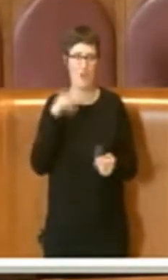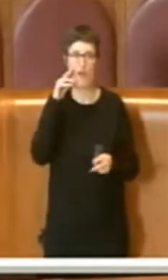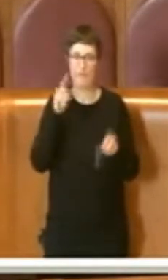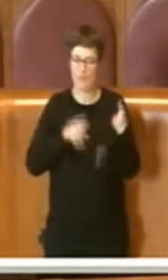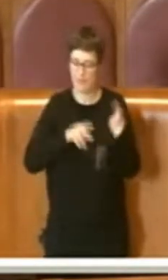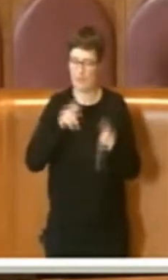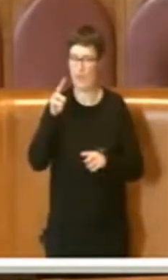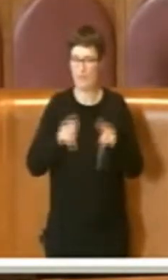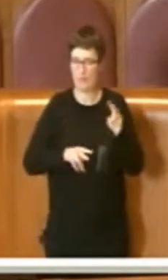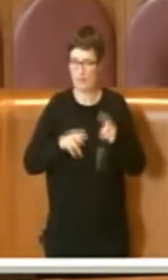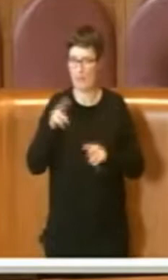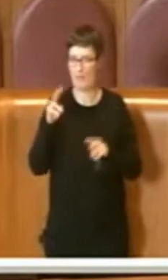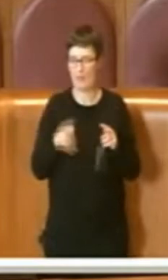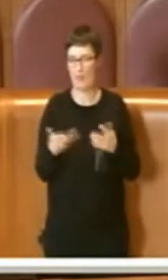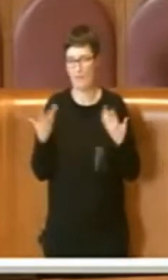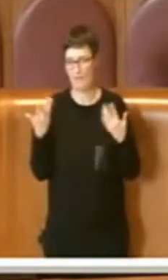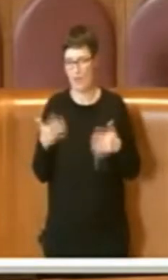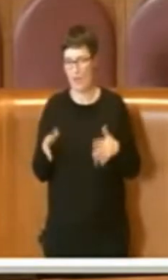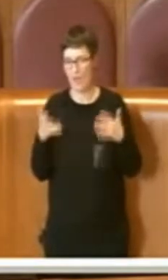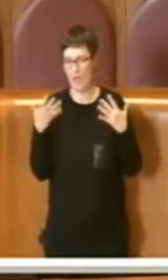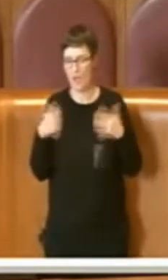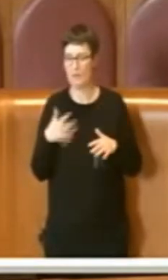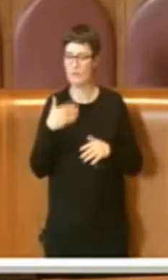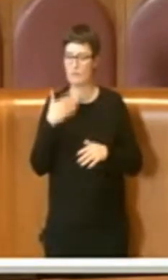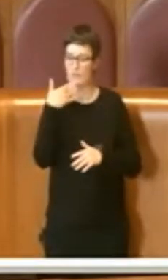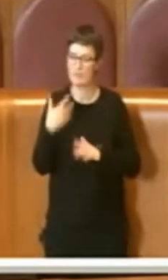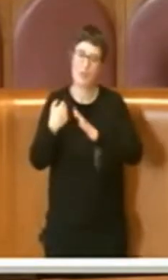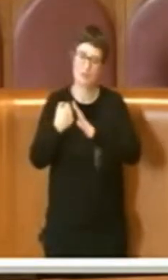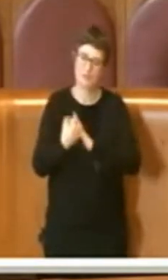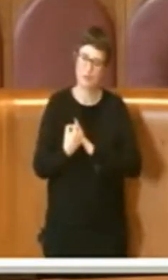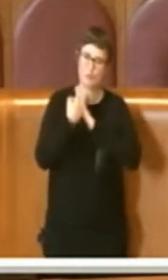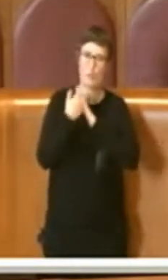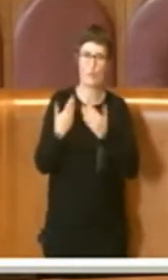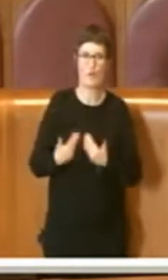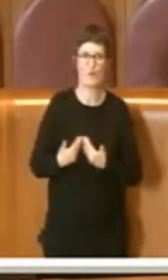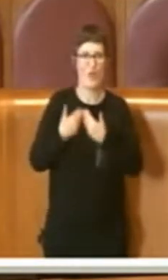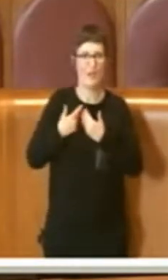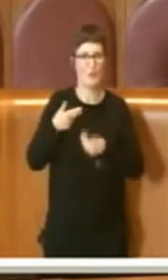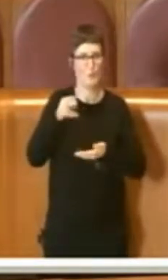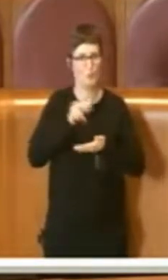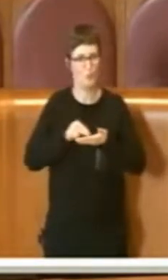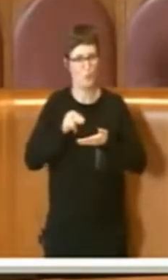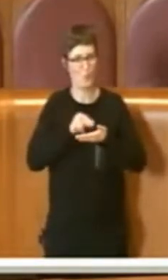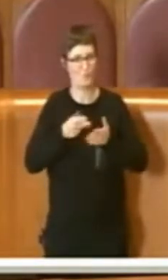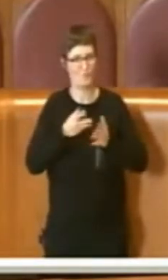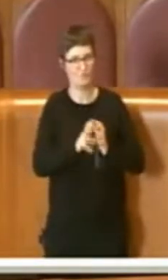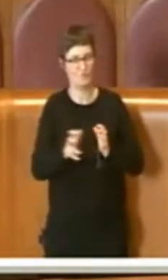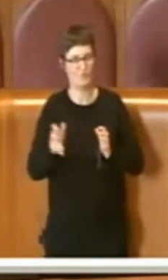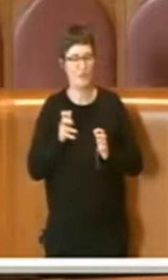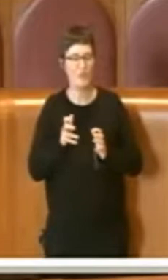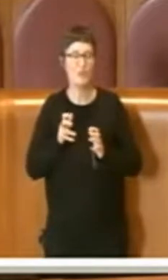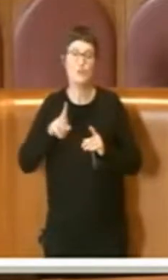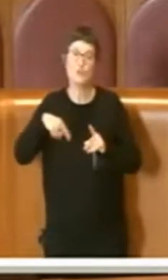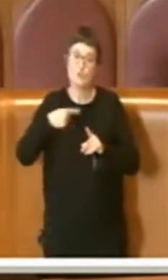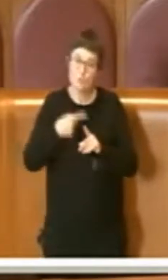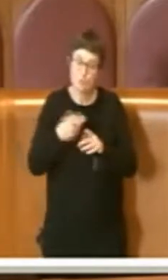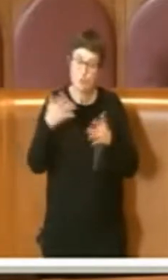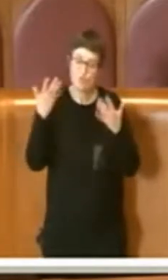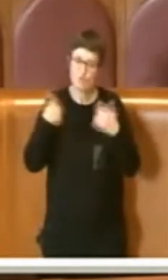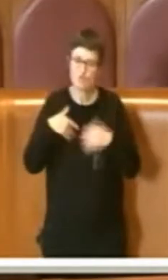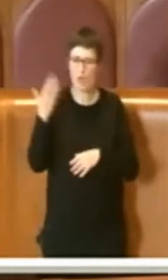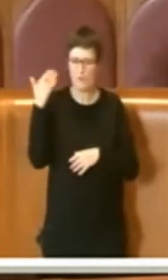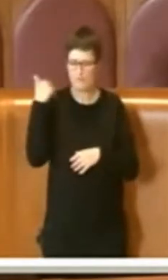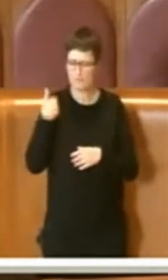grazie all'aiuto e al supporto degli uffici e credo anche dopo aver presentato in passato anche delle